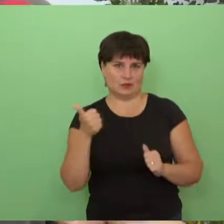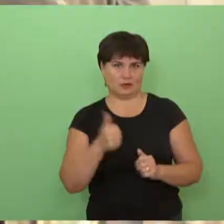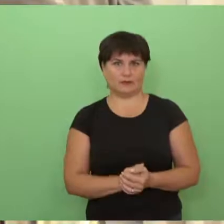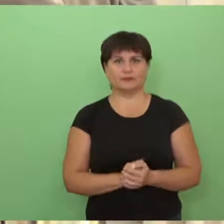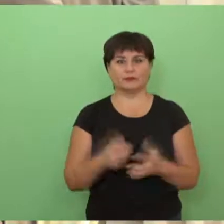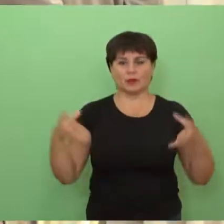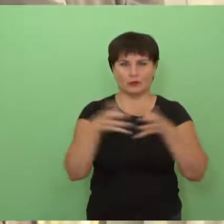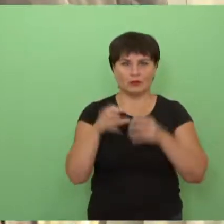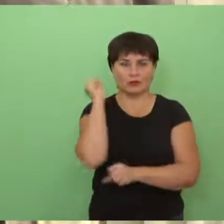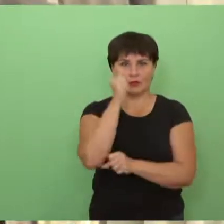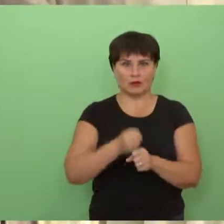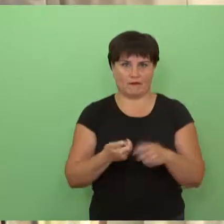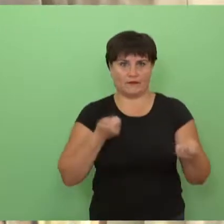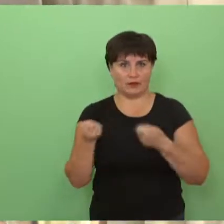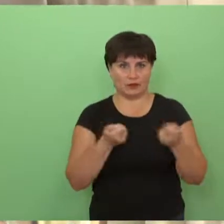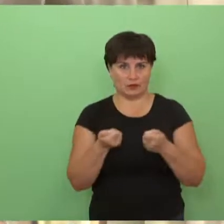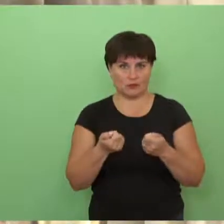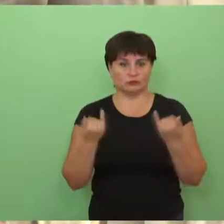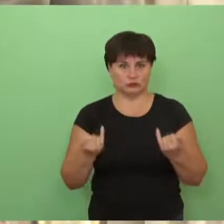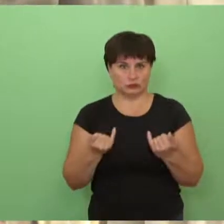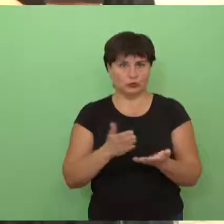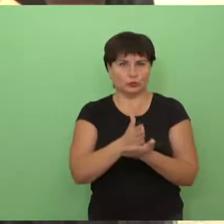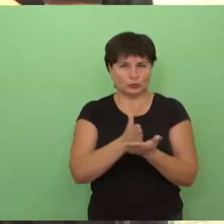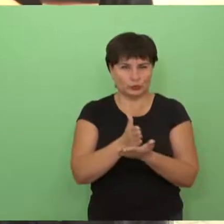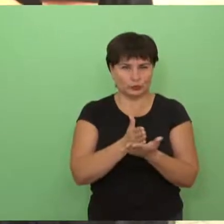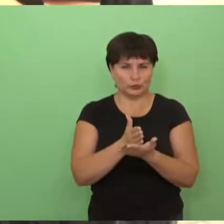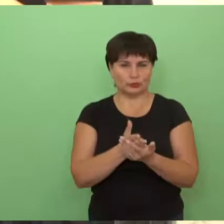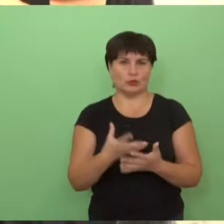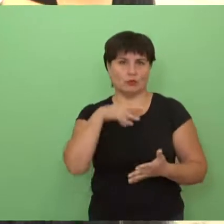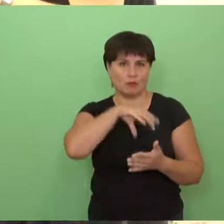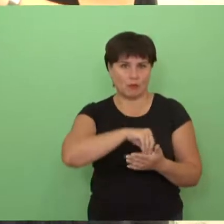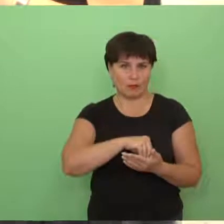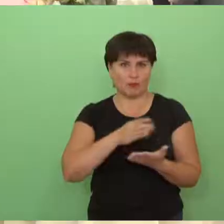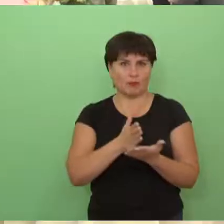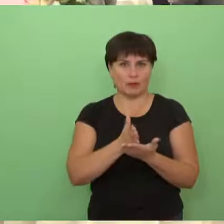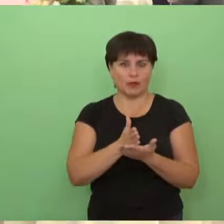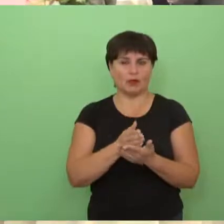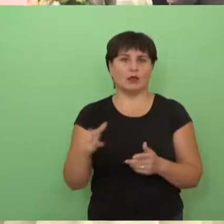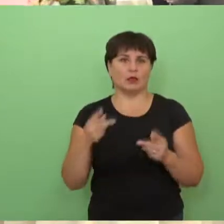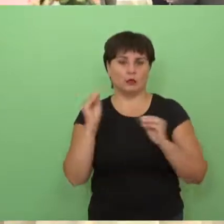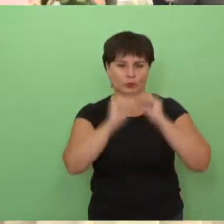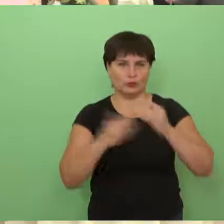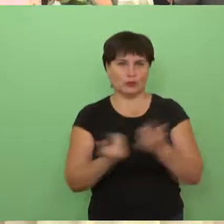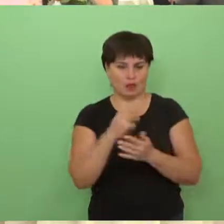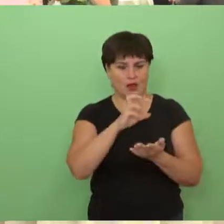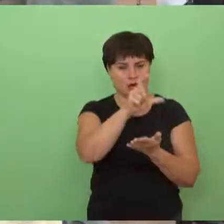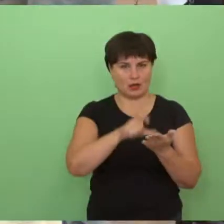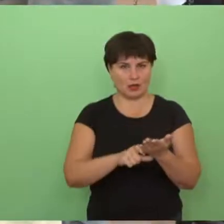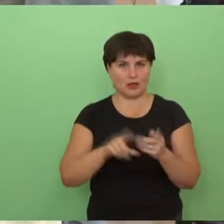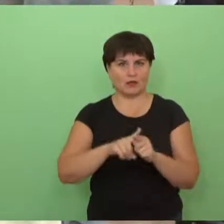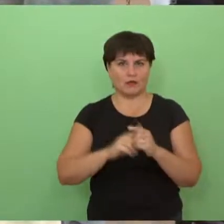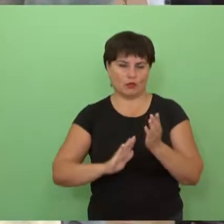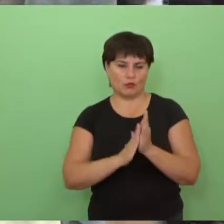šia gerai. Bendrovės Daumantai LT darbuotojai ir vadovai ir šiandien įgytos patirties ir sukauptų žinių pagrindų kūrė naujas